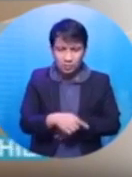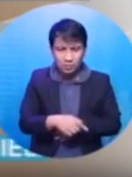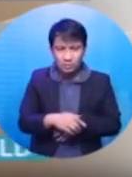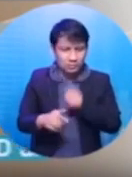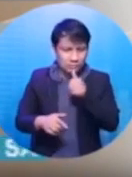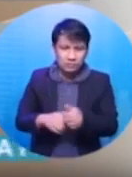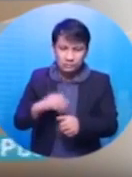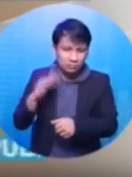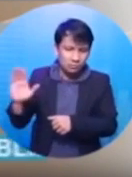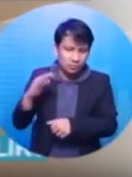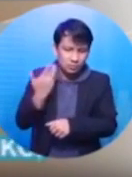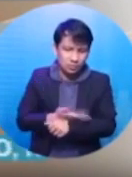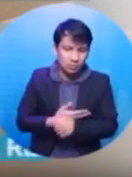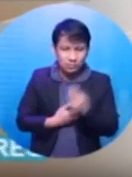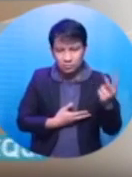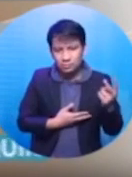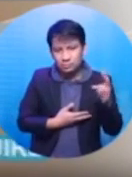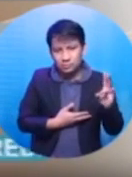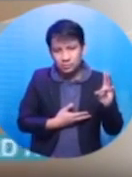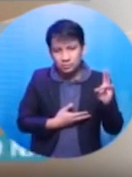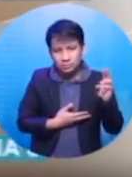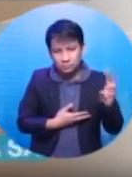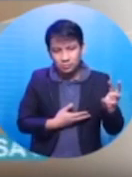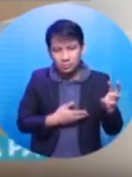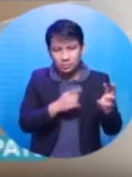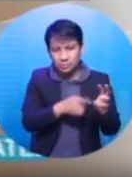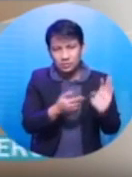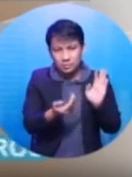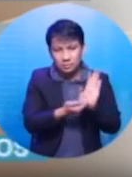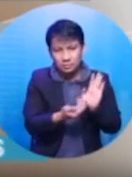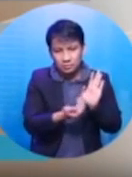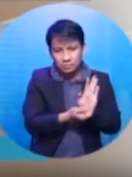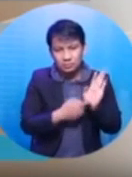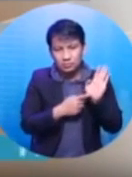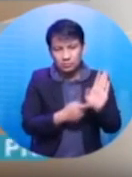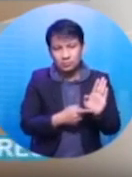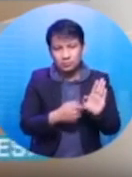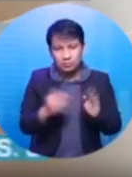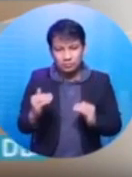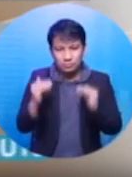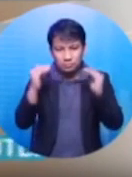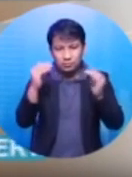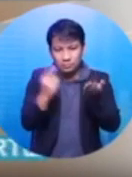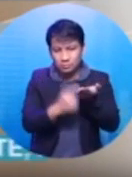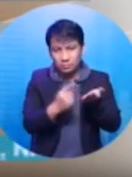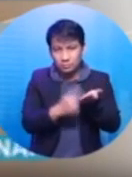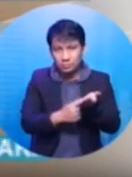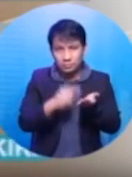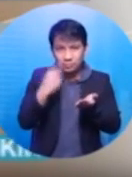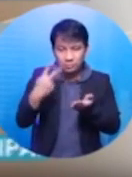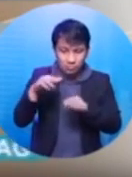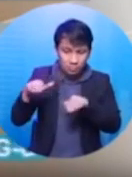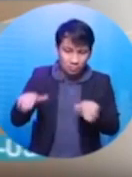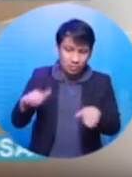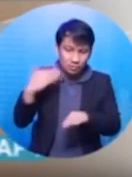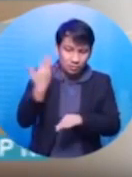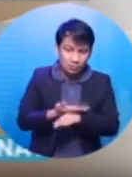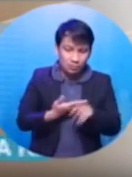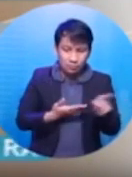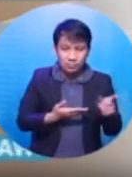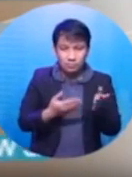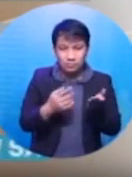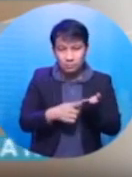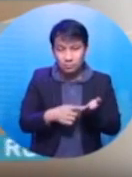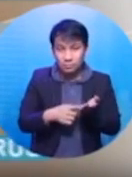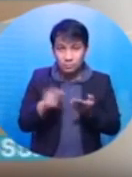May dalawa pa pong grade 7 at saka grade 6. Patunayan po po na matataas po yung grado ng dalawang bata at tunayan po